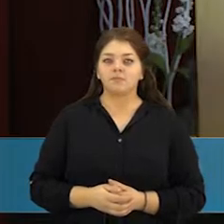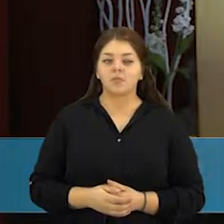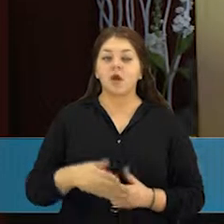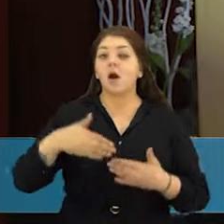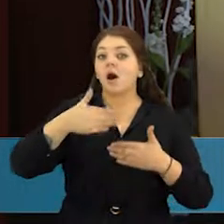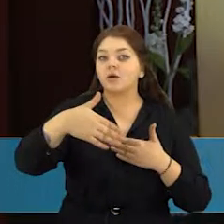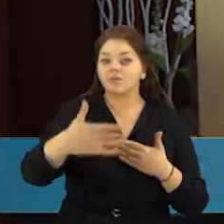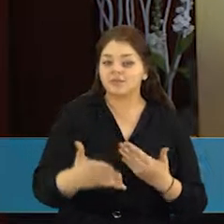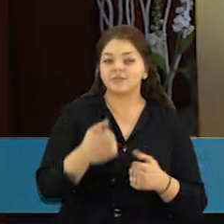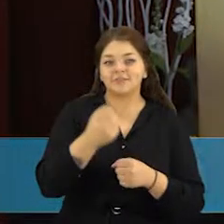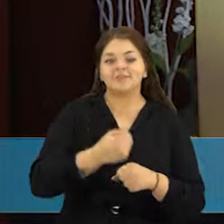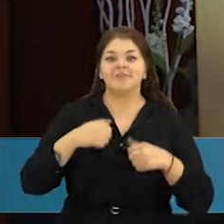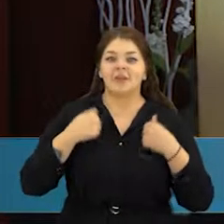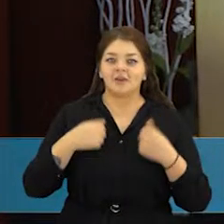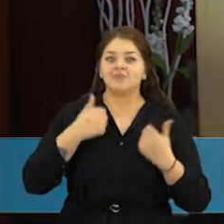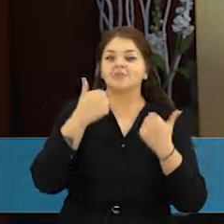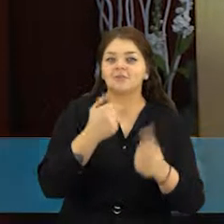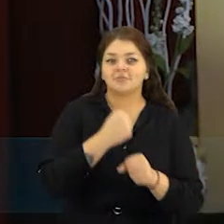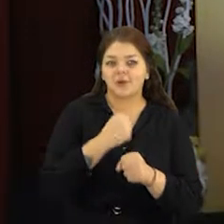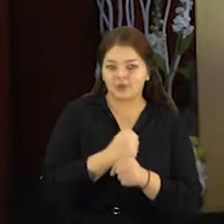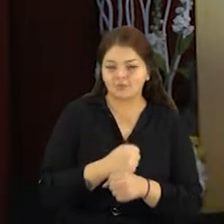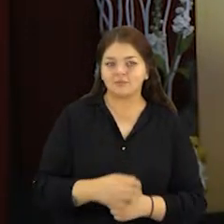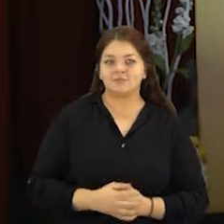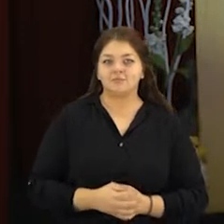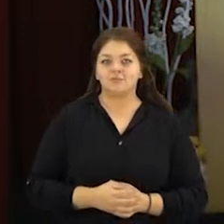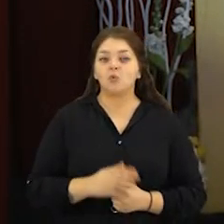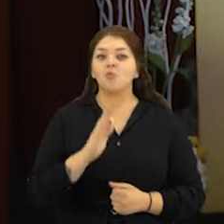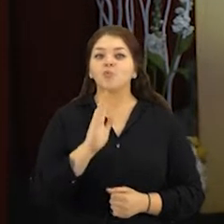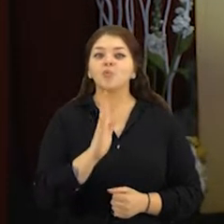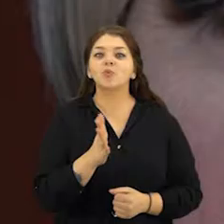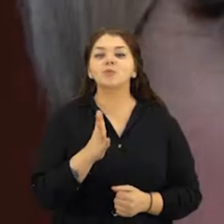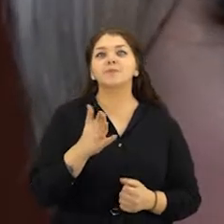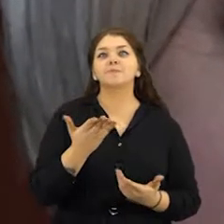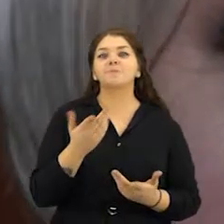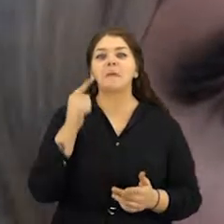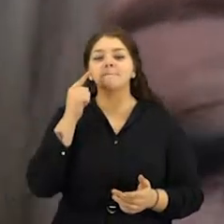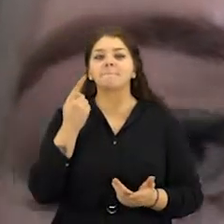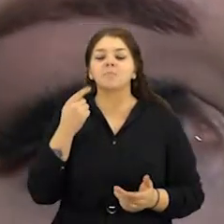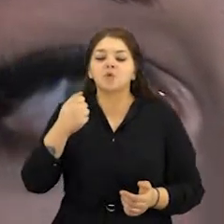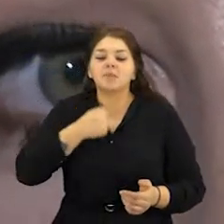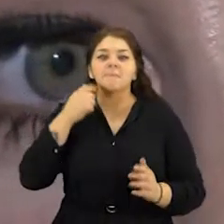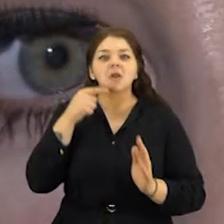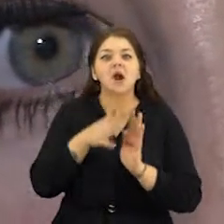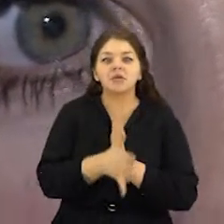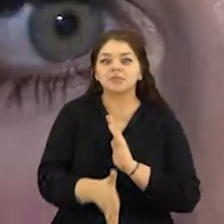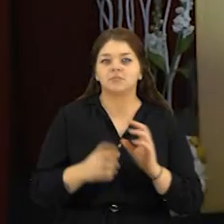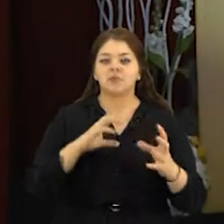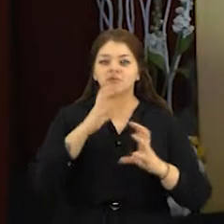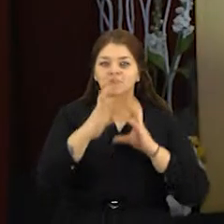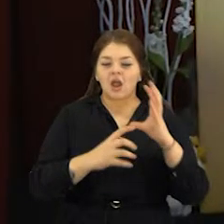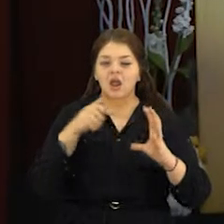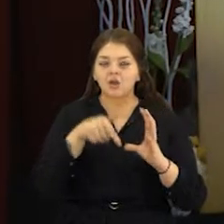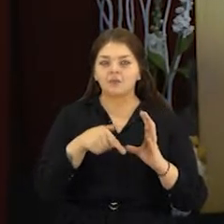Ateiti, daryti gerus darbus, tiesiog būti prasmingų žemėje, žmogumi.